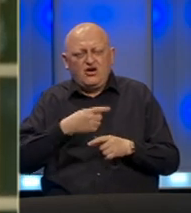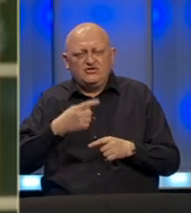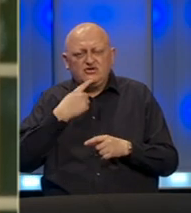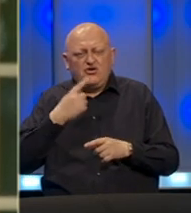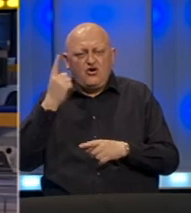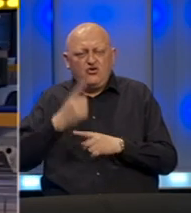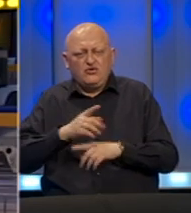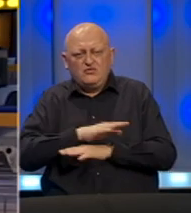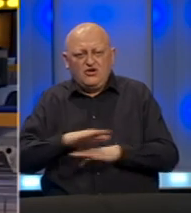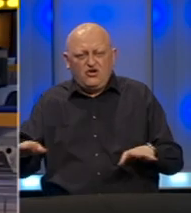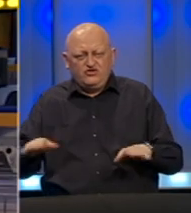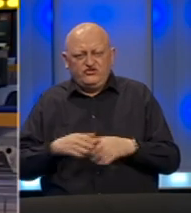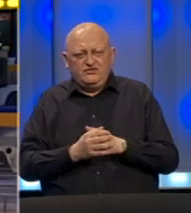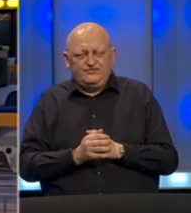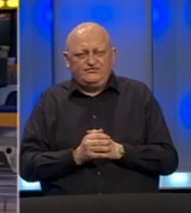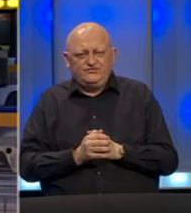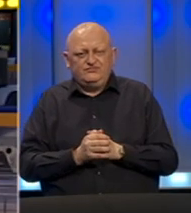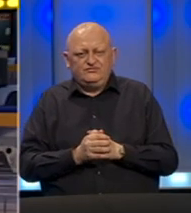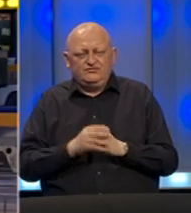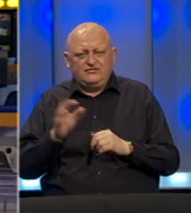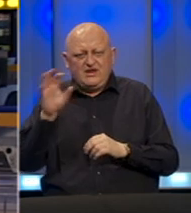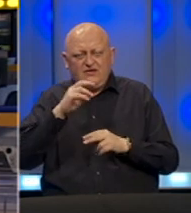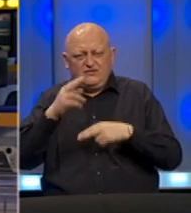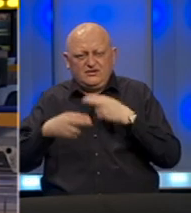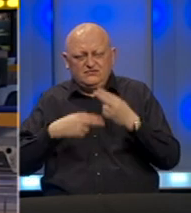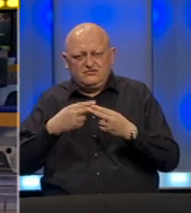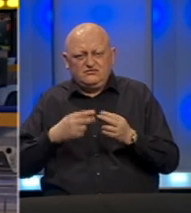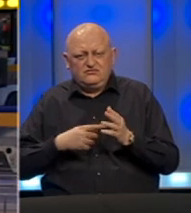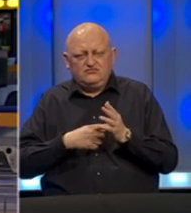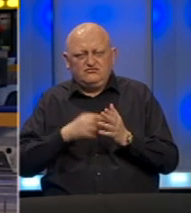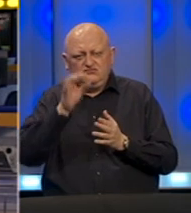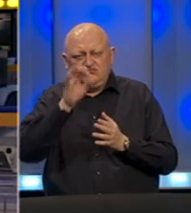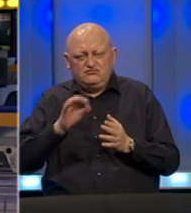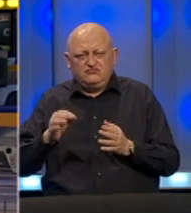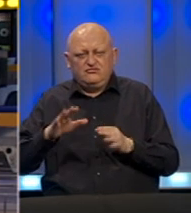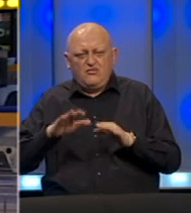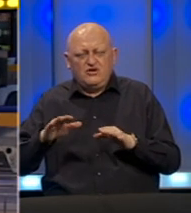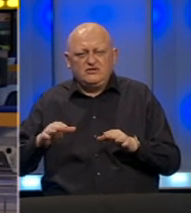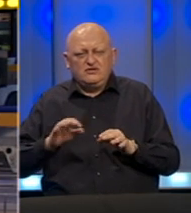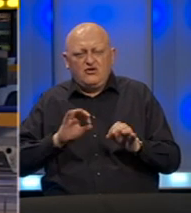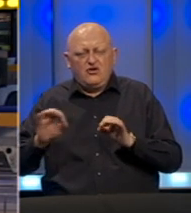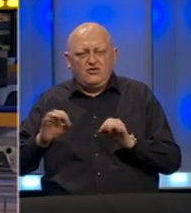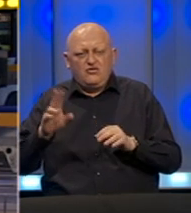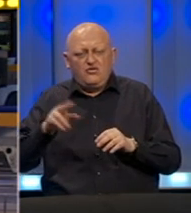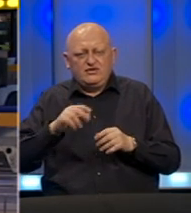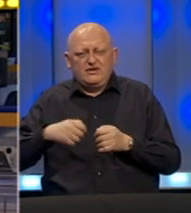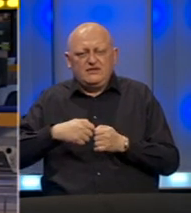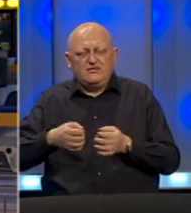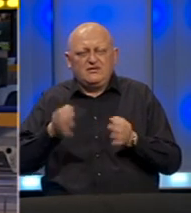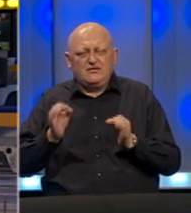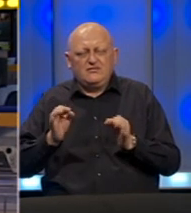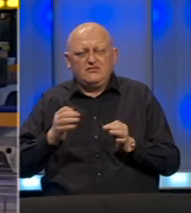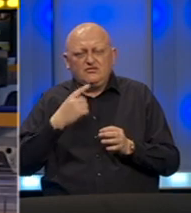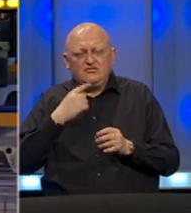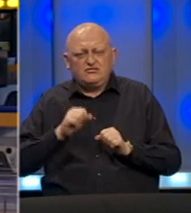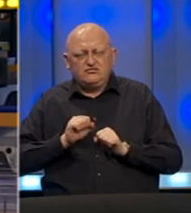odluka bude konačna. Evropska komisija predstavila je strategiju za postepeno i koordinisano ukidanje mjera uvedenih radi